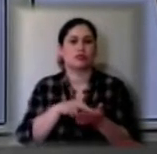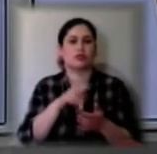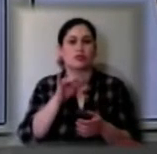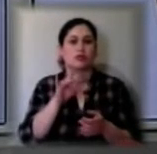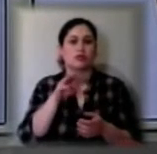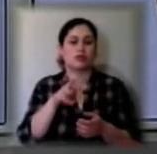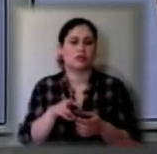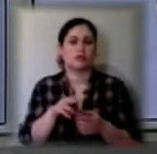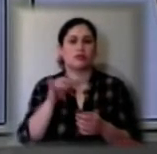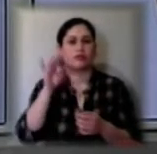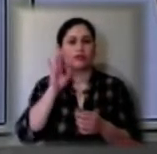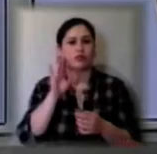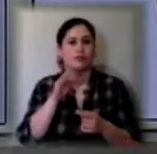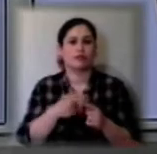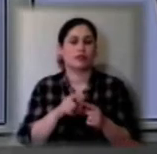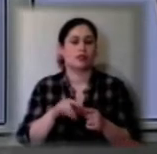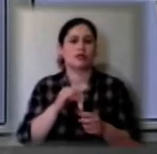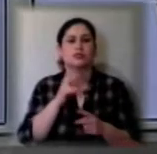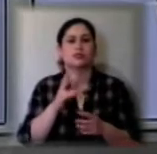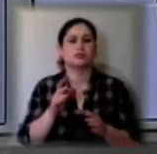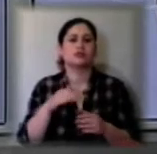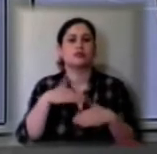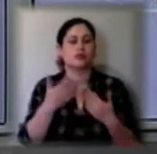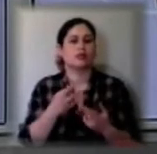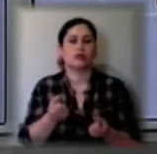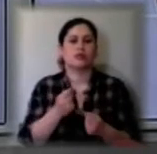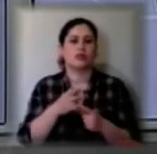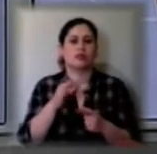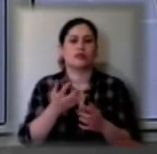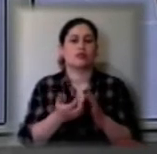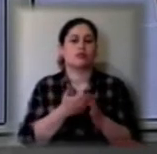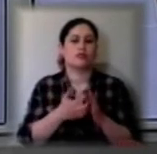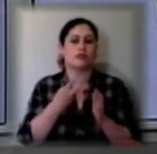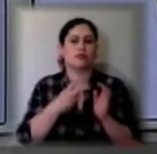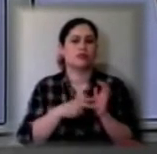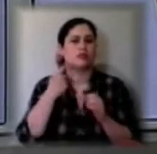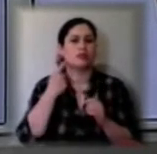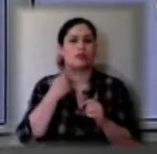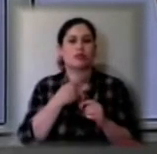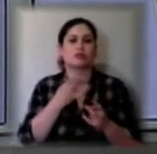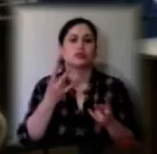Криму води. Звернення не підтримали. Воно набрало 27 голосів з необхідних 28.